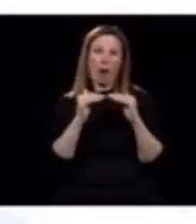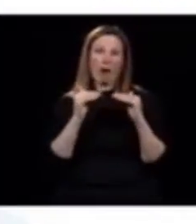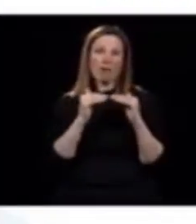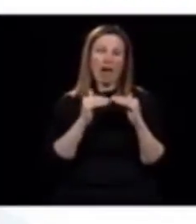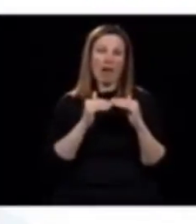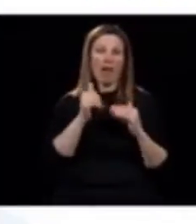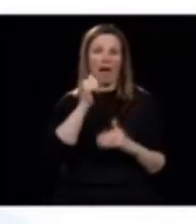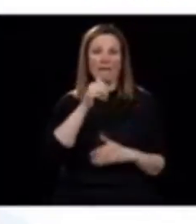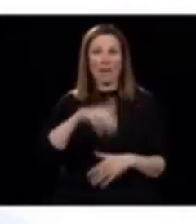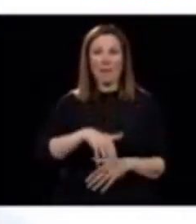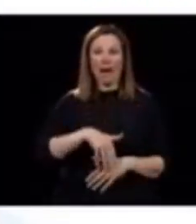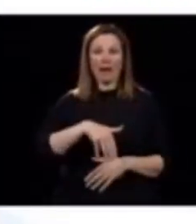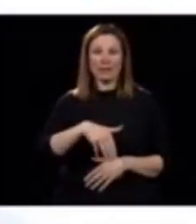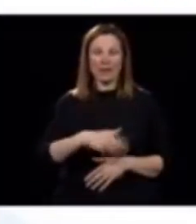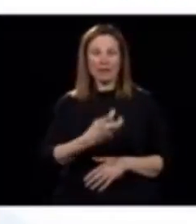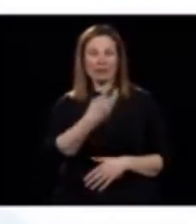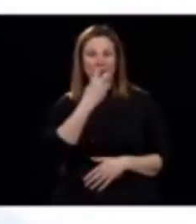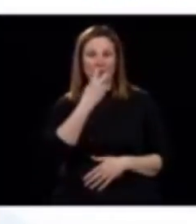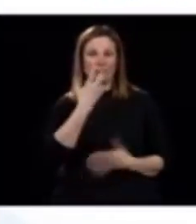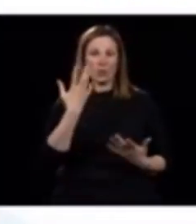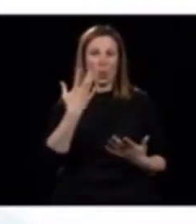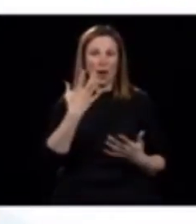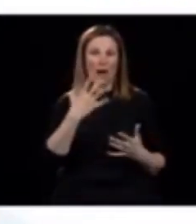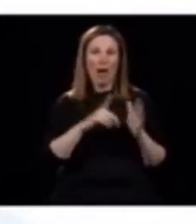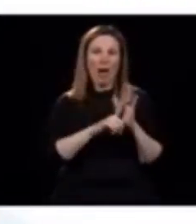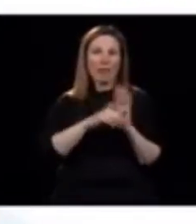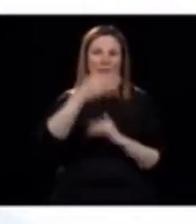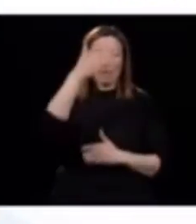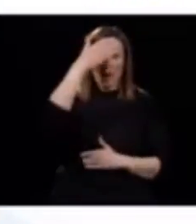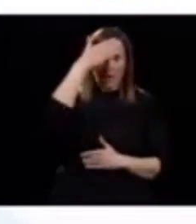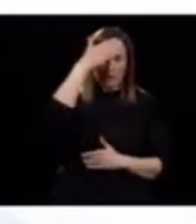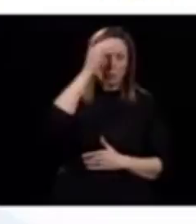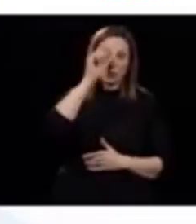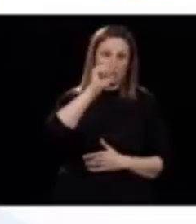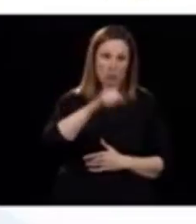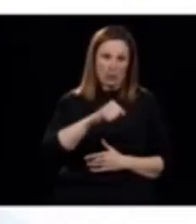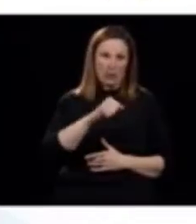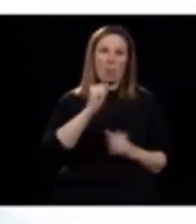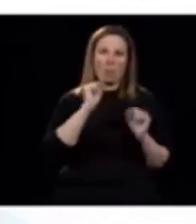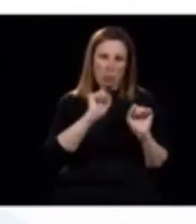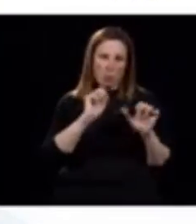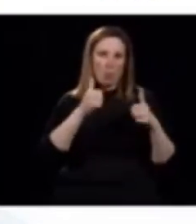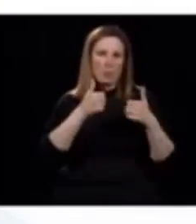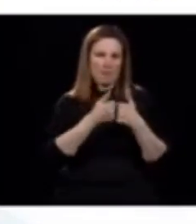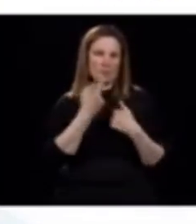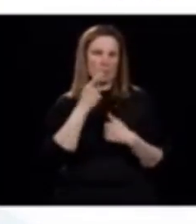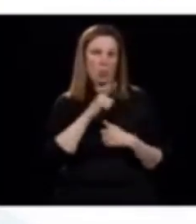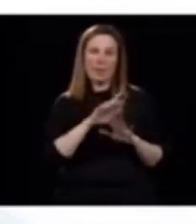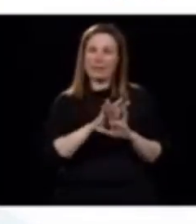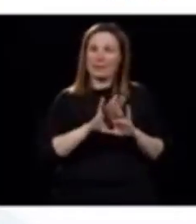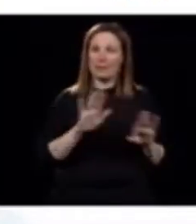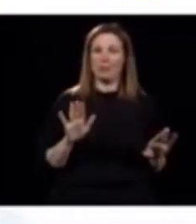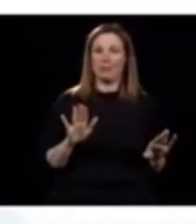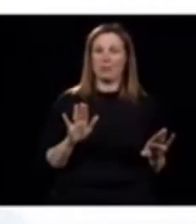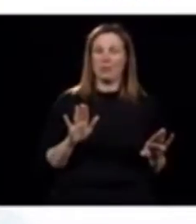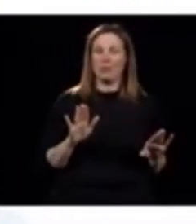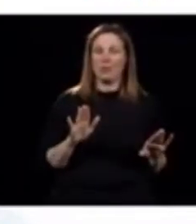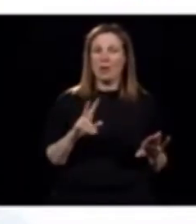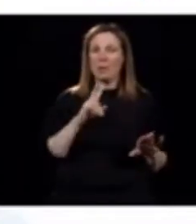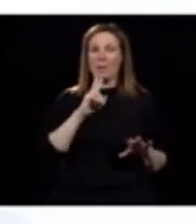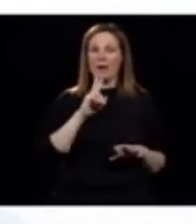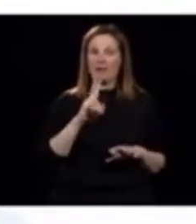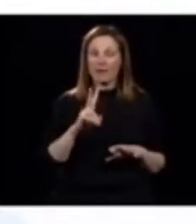femme enceinte, son risque principal dans ça, c'est la température qu peut avoir. Quand on fait de la température, ça peut être un enjeu. Ce qui est fait souvent, c'est qu'on la maintient